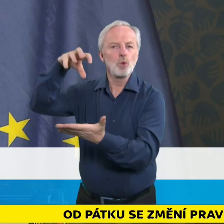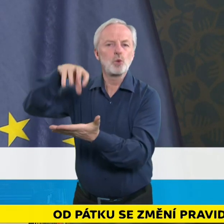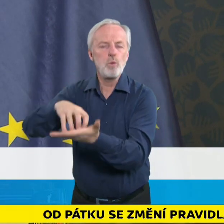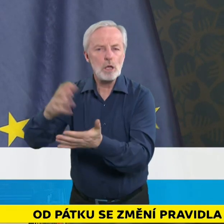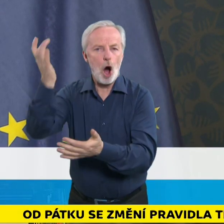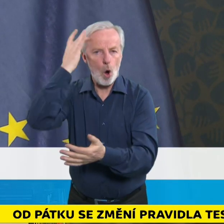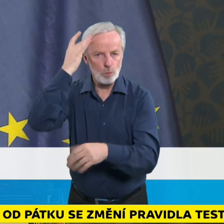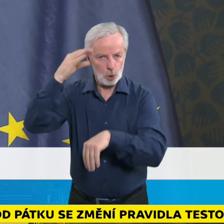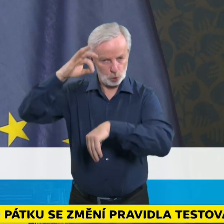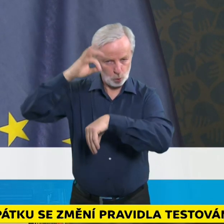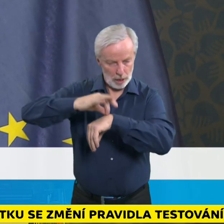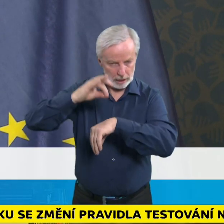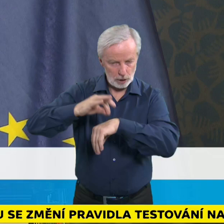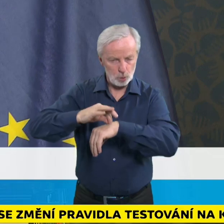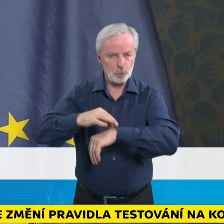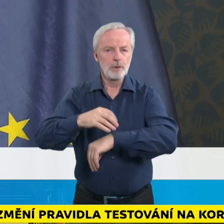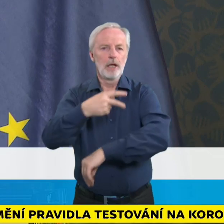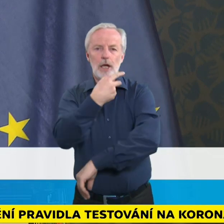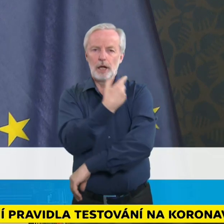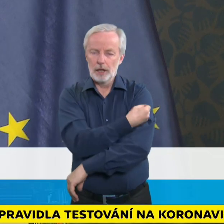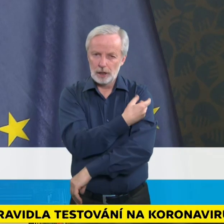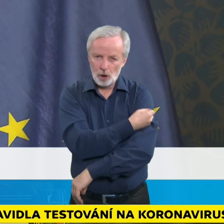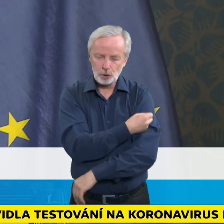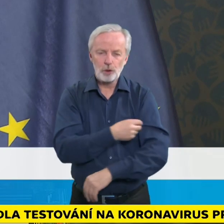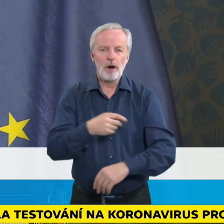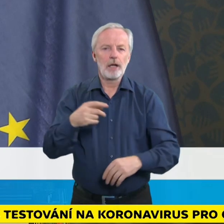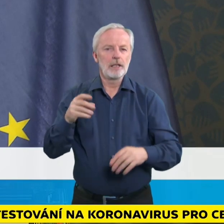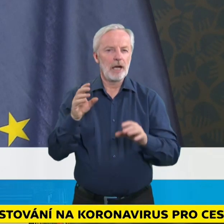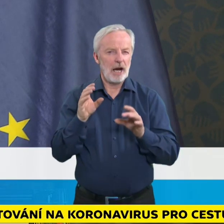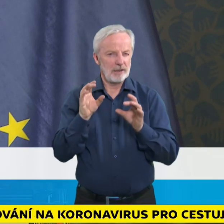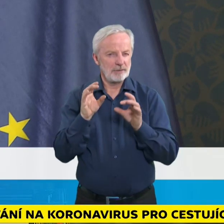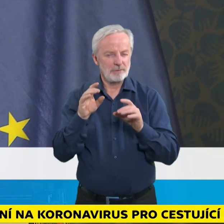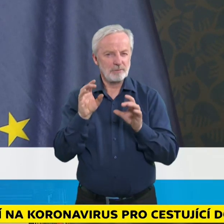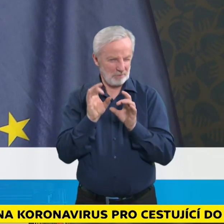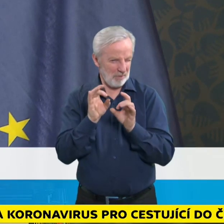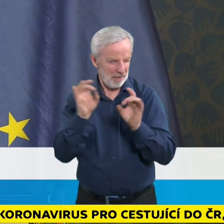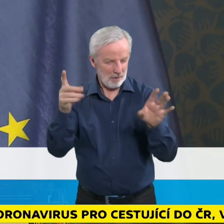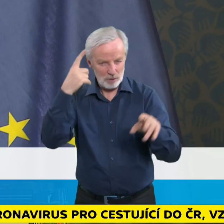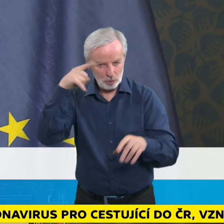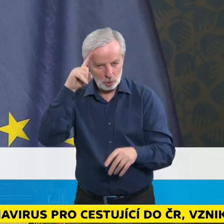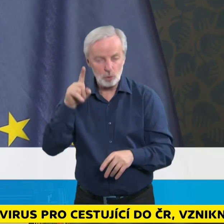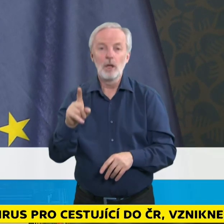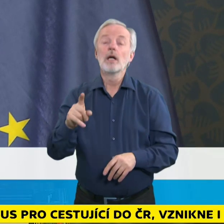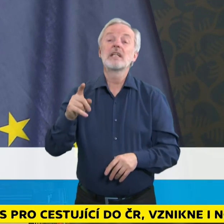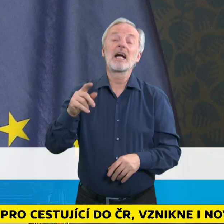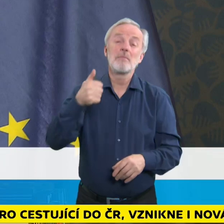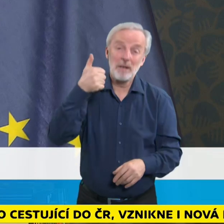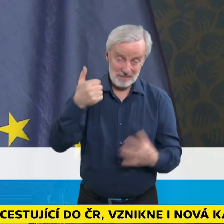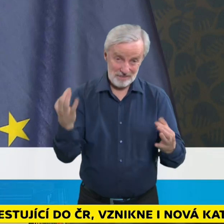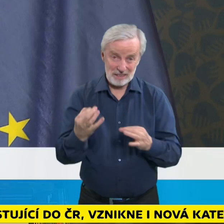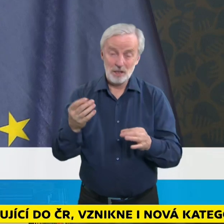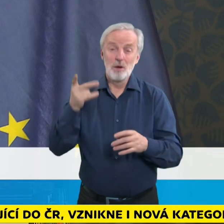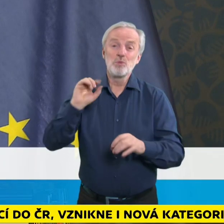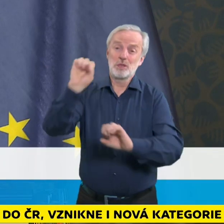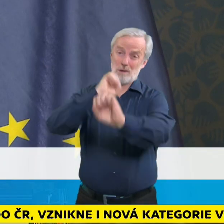A primárně musím udělat všechno pro to, abychom zpomalili a nebo co nejvíce ovlivnili